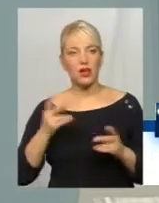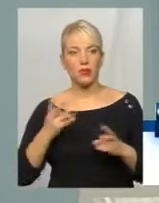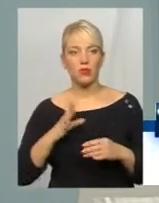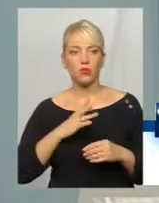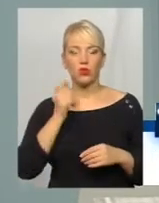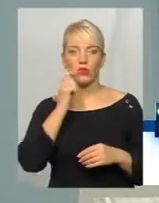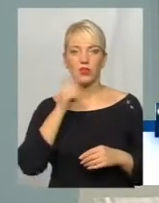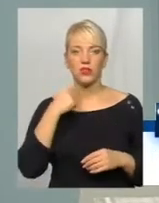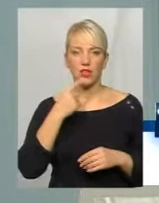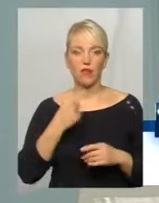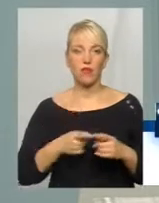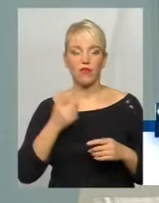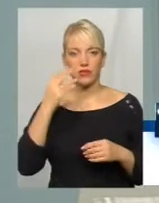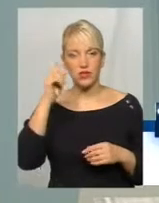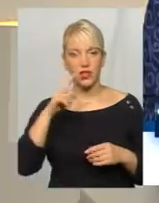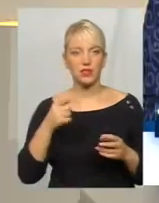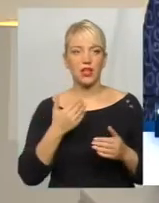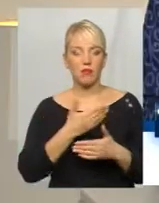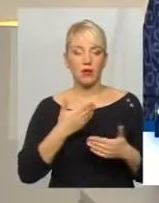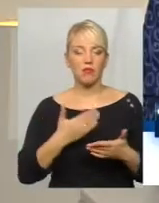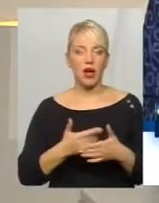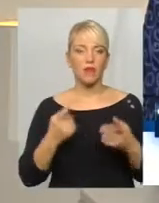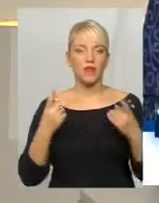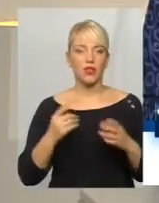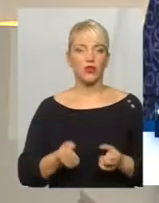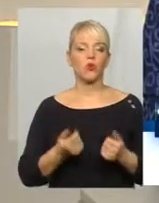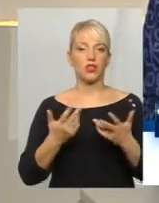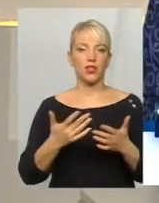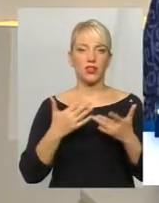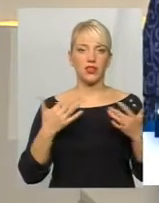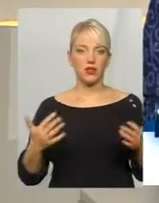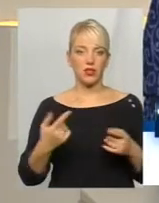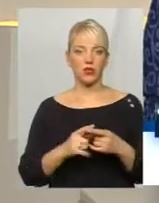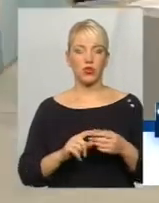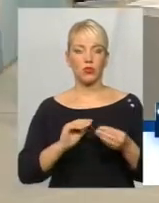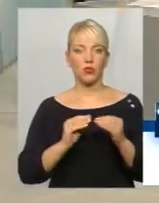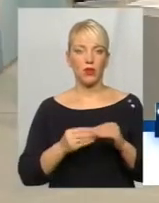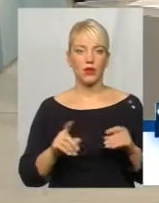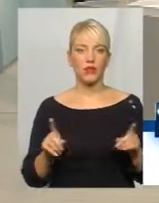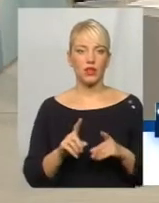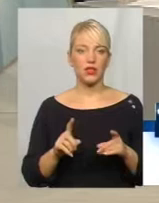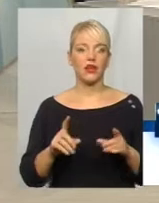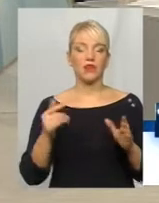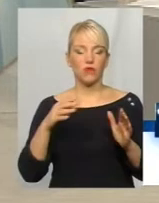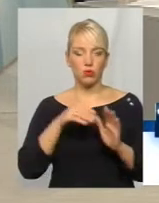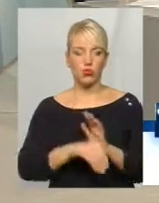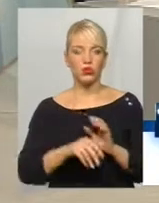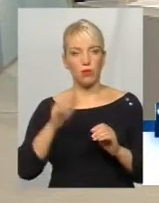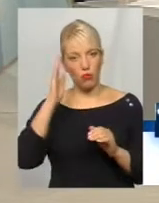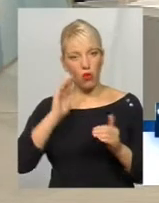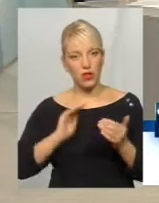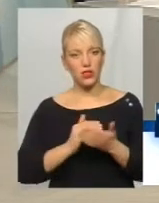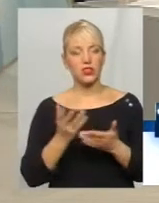українська. Ви знаєте, ми, напевно, маємо дуже велику кількість різноманітних проблем, які сьогодні, в тому числі, і політичні,